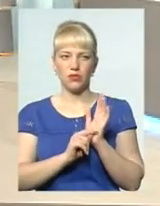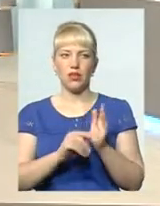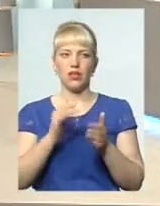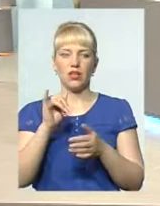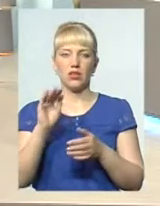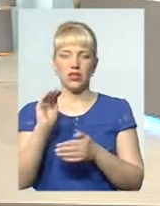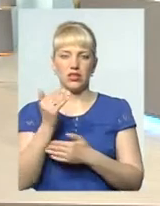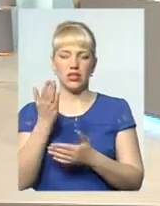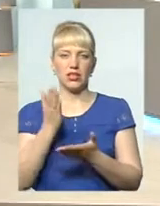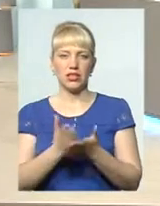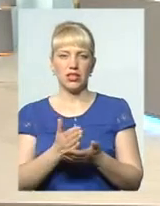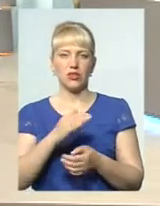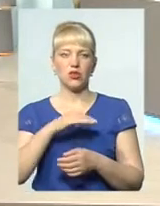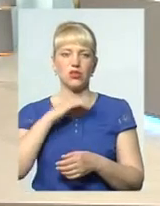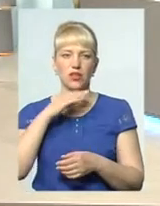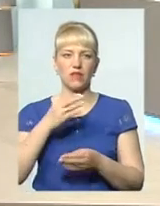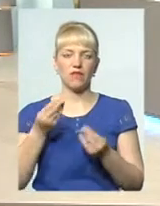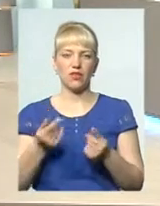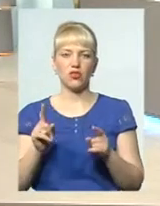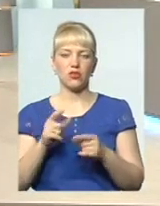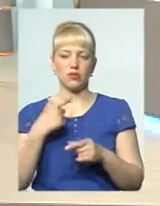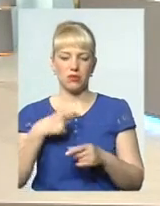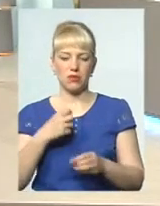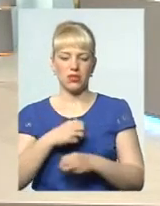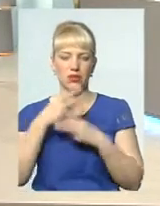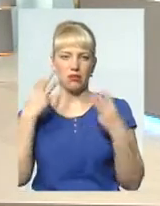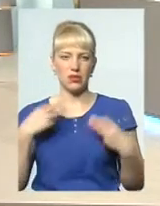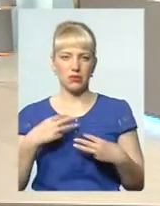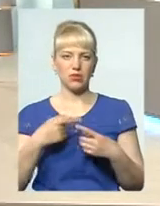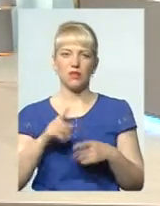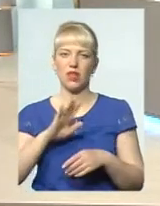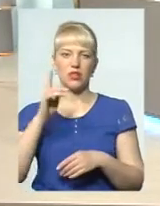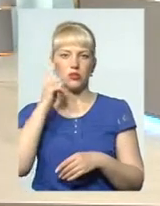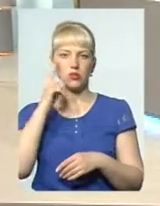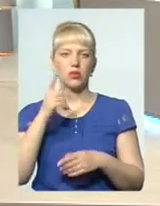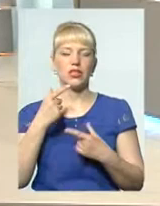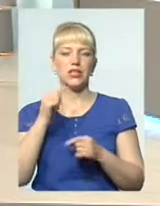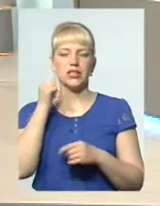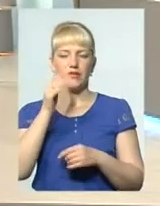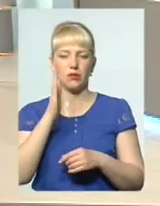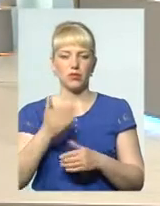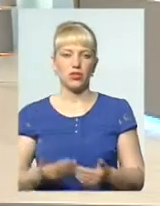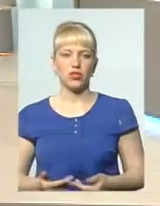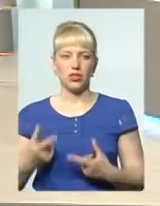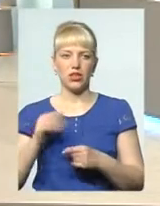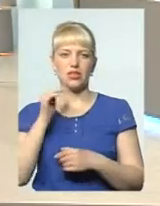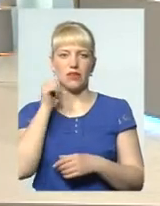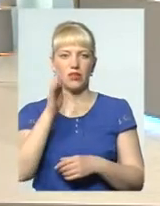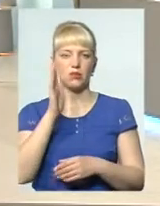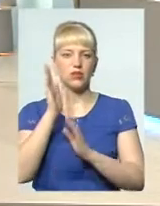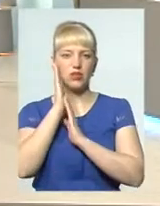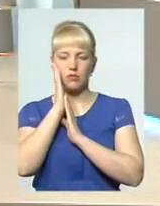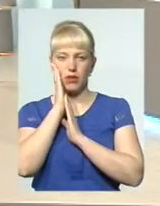має достатньо фінансово, для того, щоб себе забезпечити. Вона не думає, де вона буде завтра жити, де вона буде спати. І